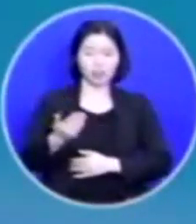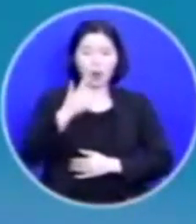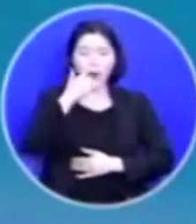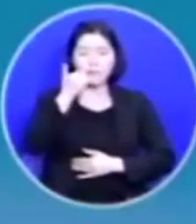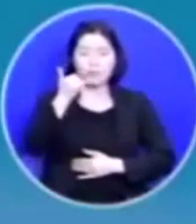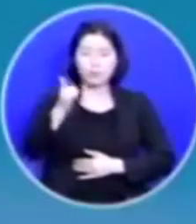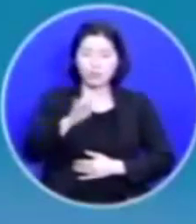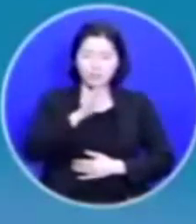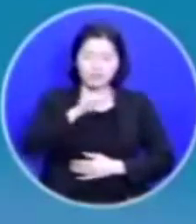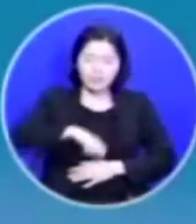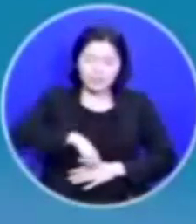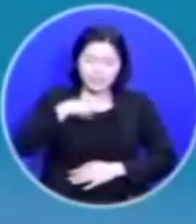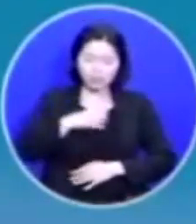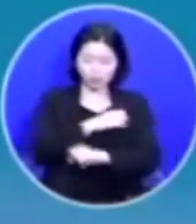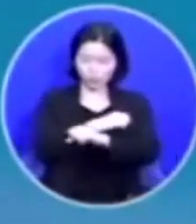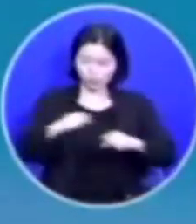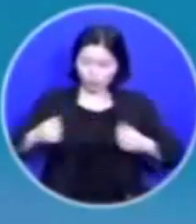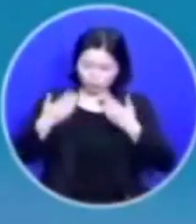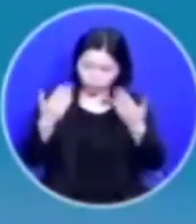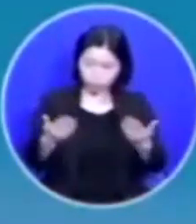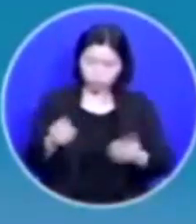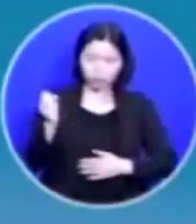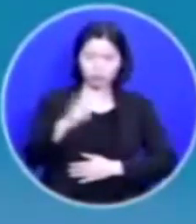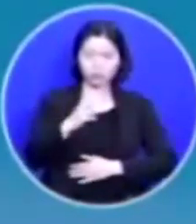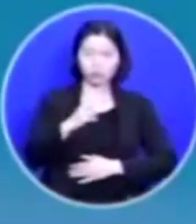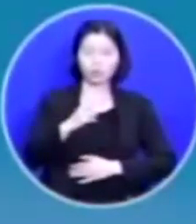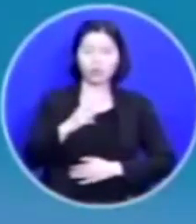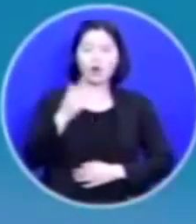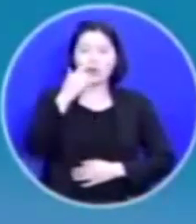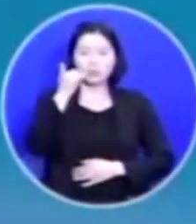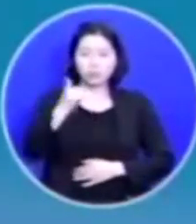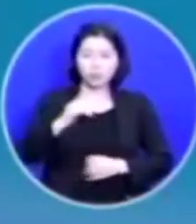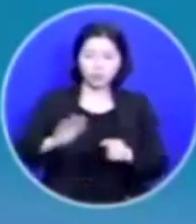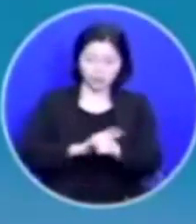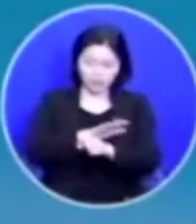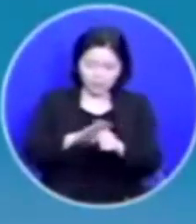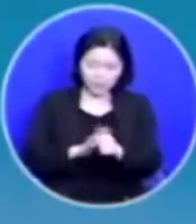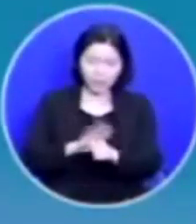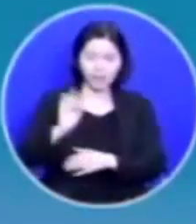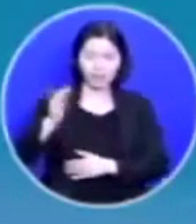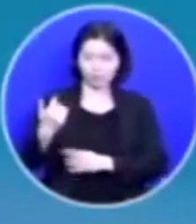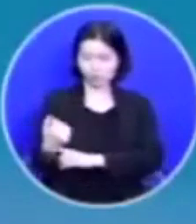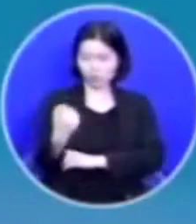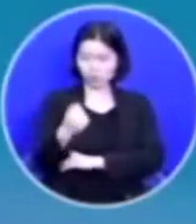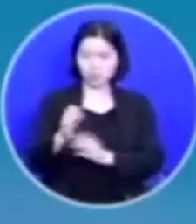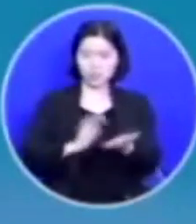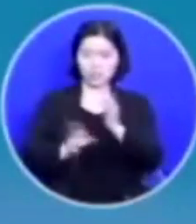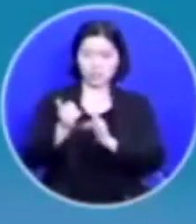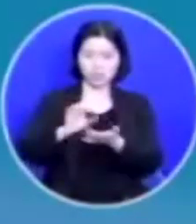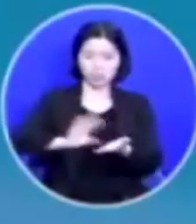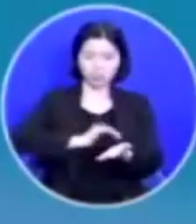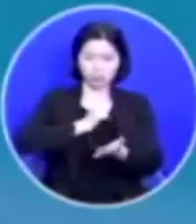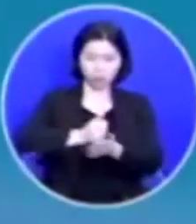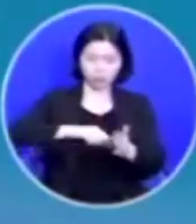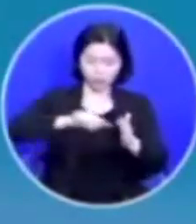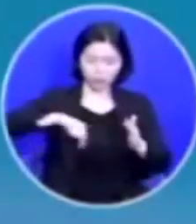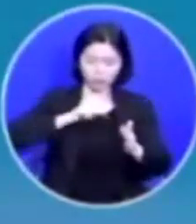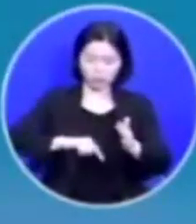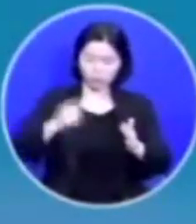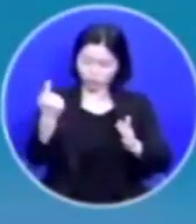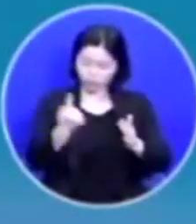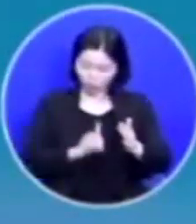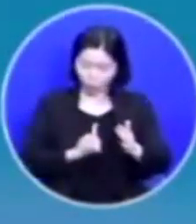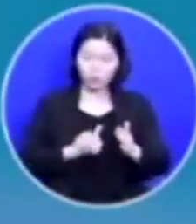진심으로 내가 용서할 수도 있고 또 부모님을 사랑할 수도 있게 되는 힘이 예수 그리스도 안에서 우리 안에 임하는